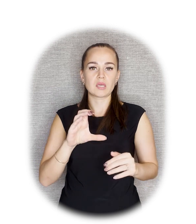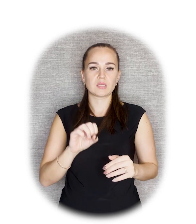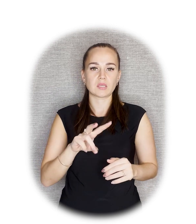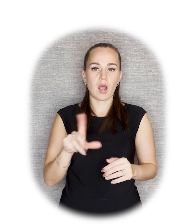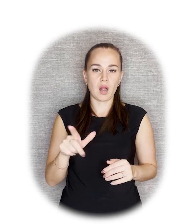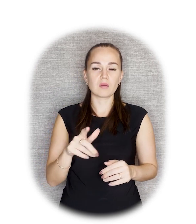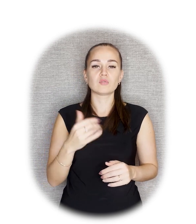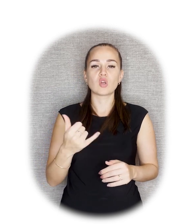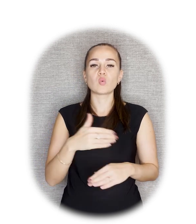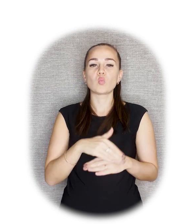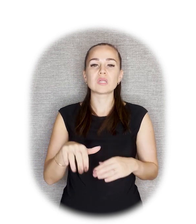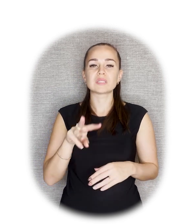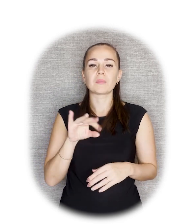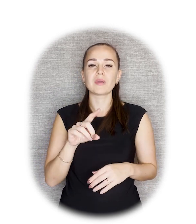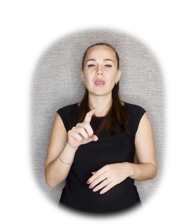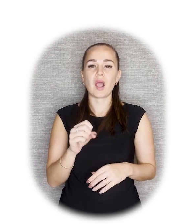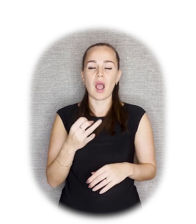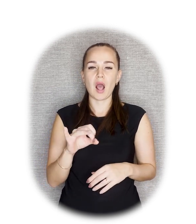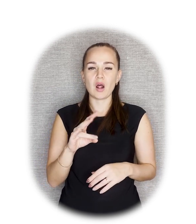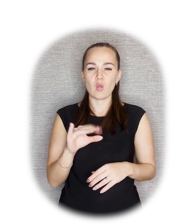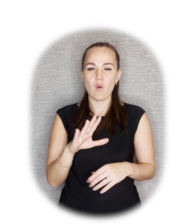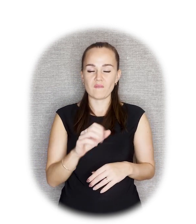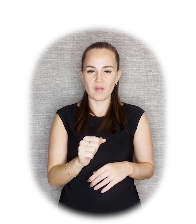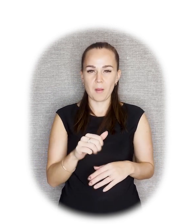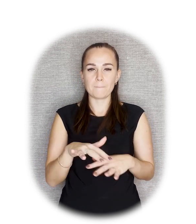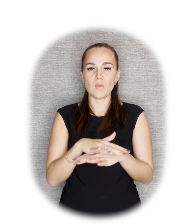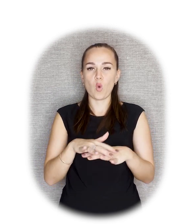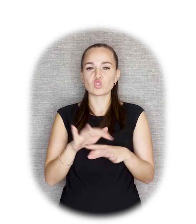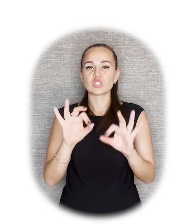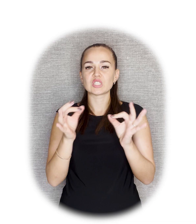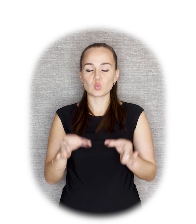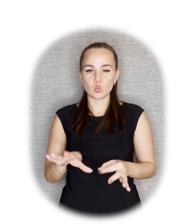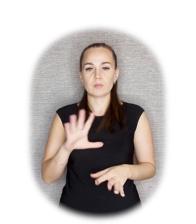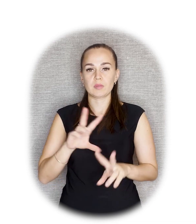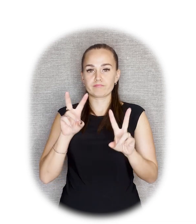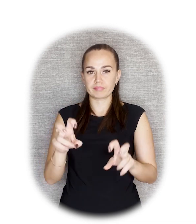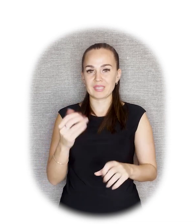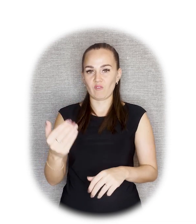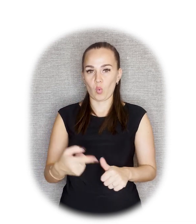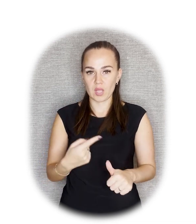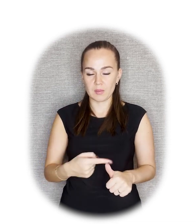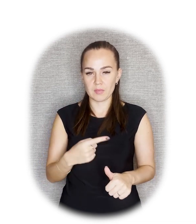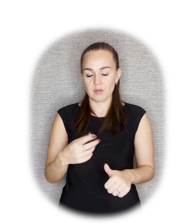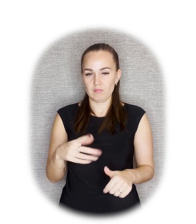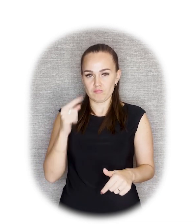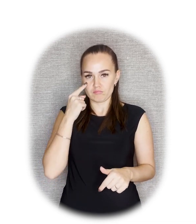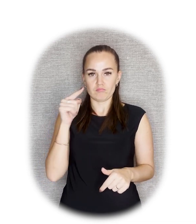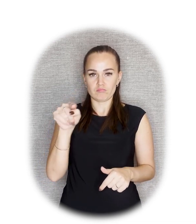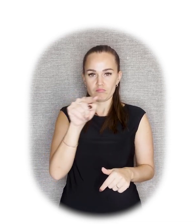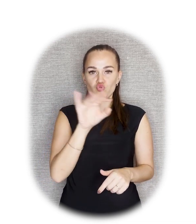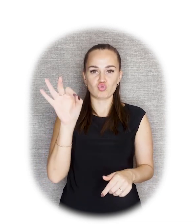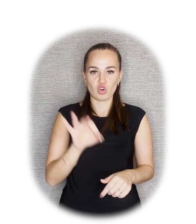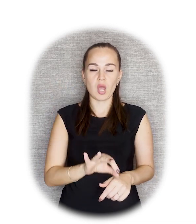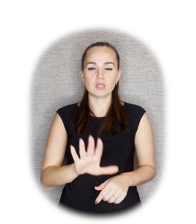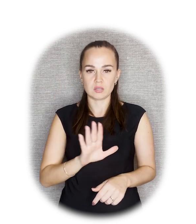Улица Михайловская, которая ведет к площади искусств, носила название Улица Лассаля, и площадь искусств тоже носила название Площади Лассаля. И вот такой